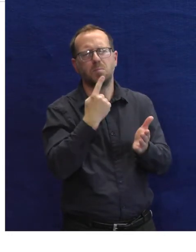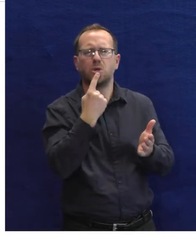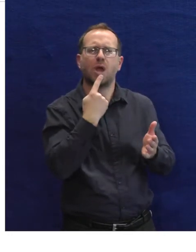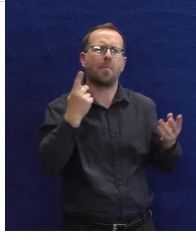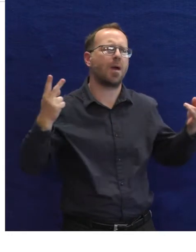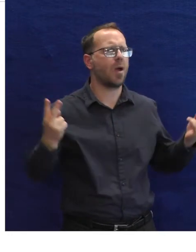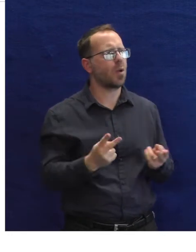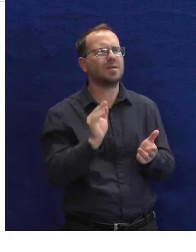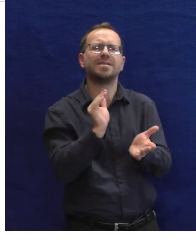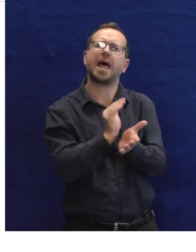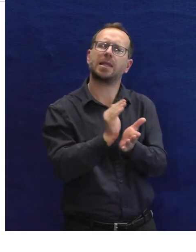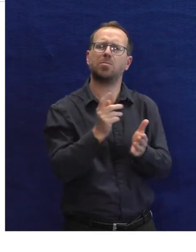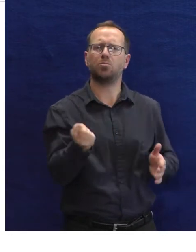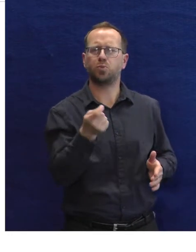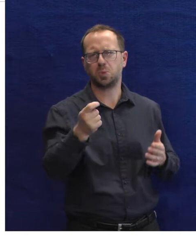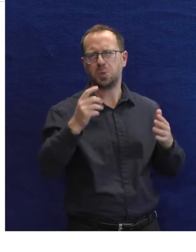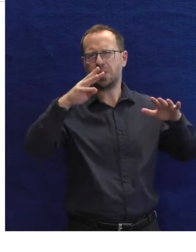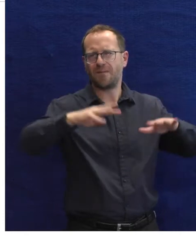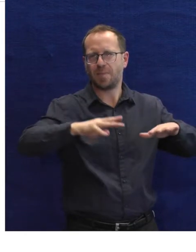že je jedna z nejpočetnějších skupin